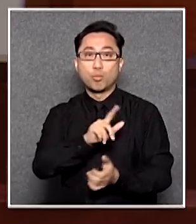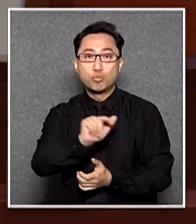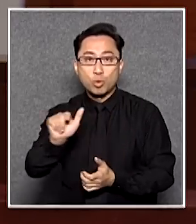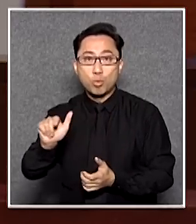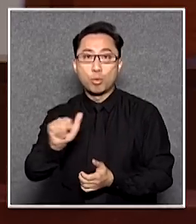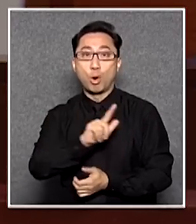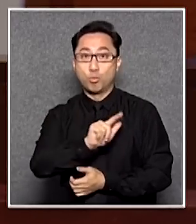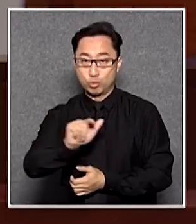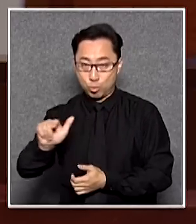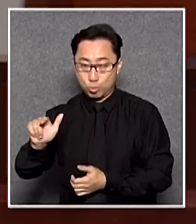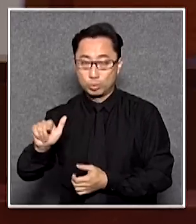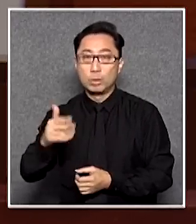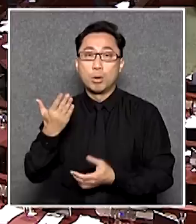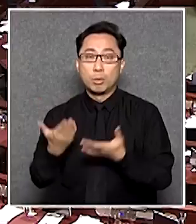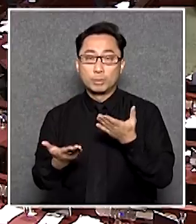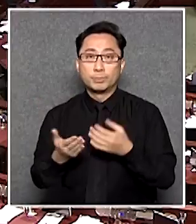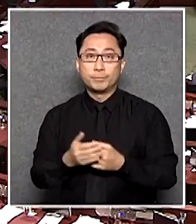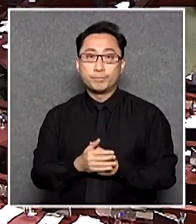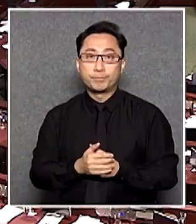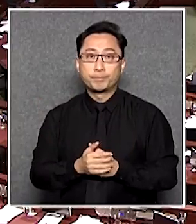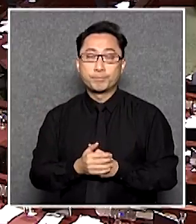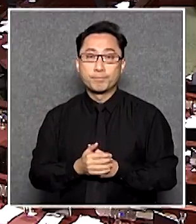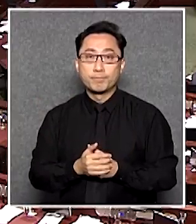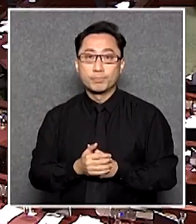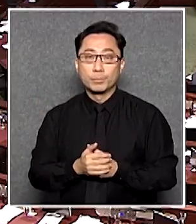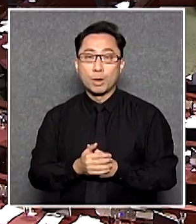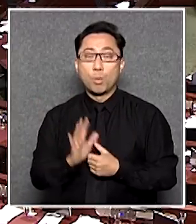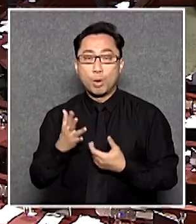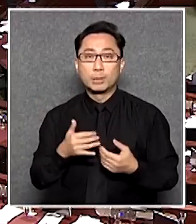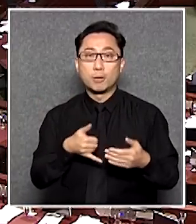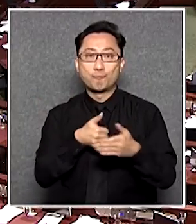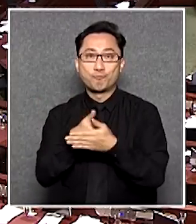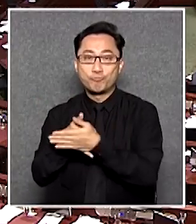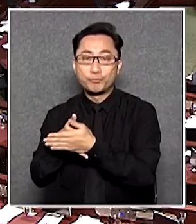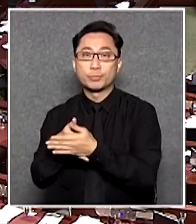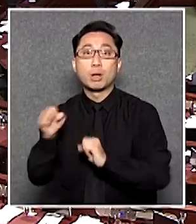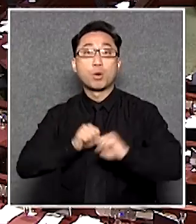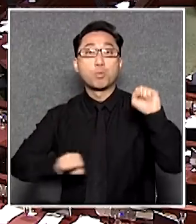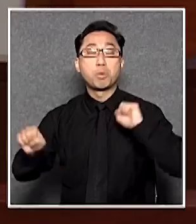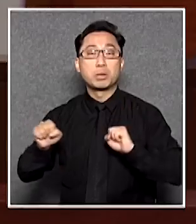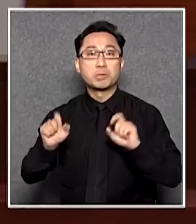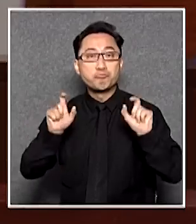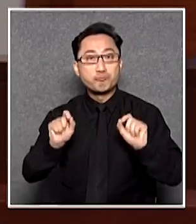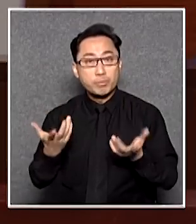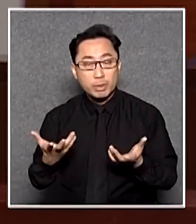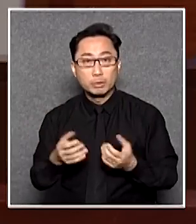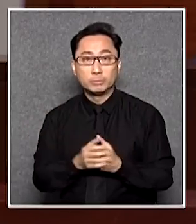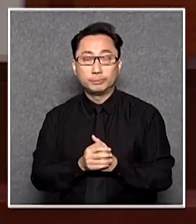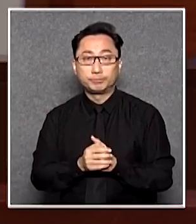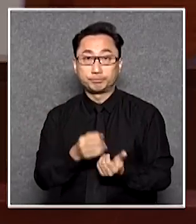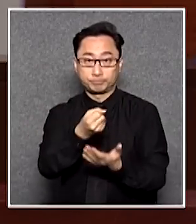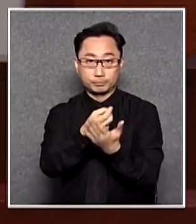污衛那個阻礙行為的準則整條條文都是